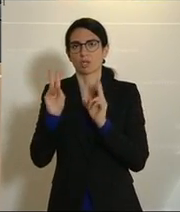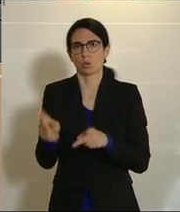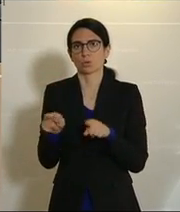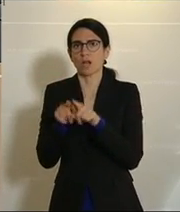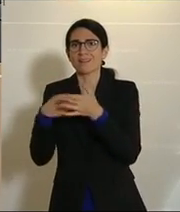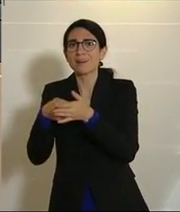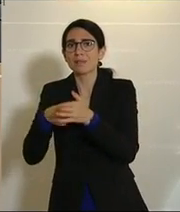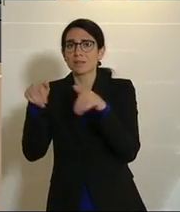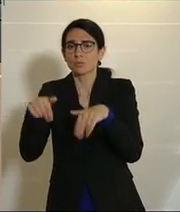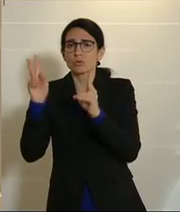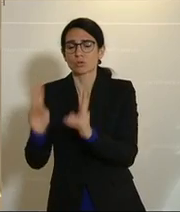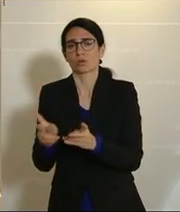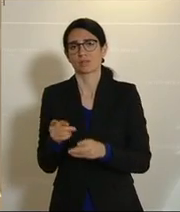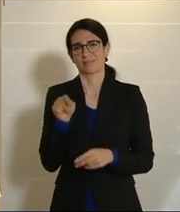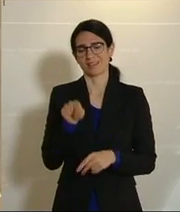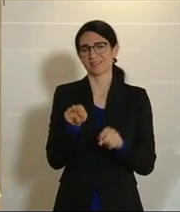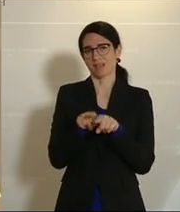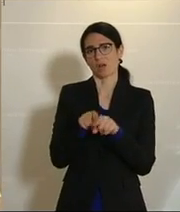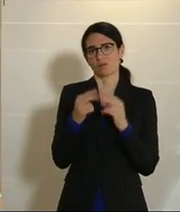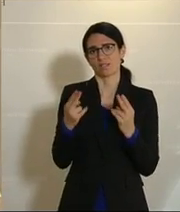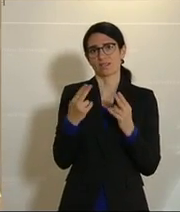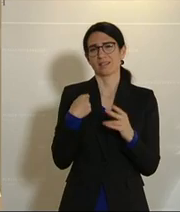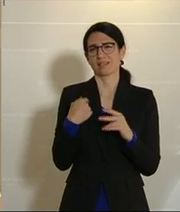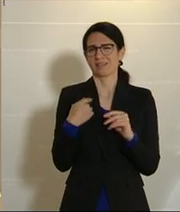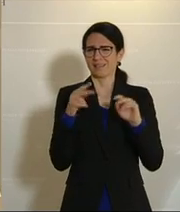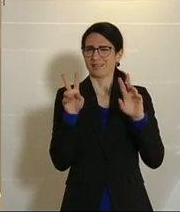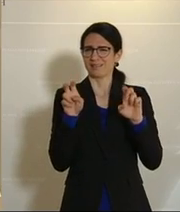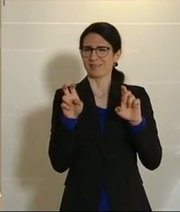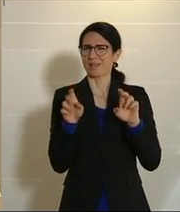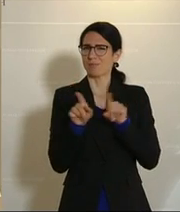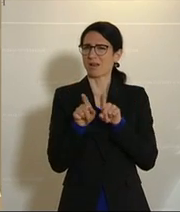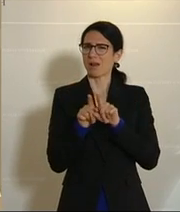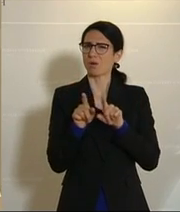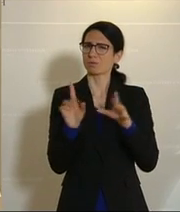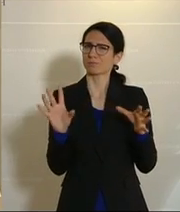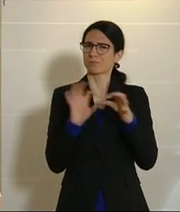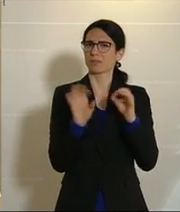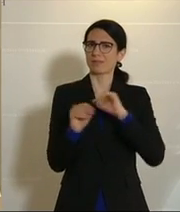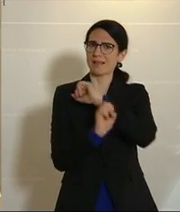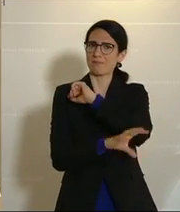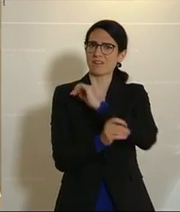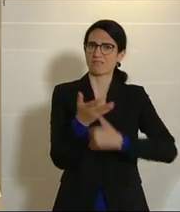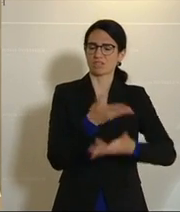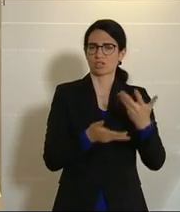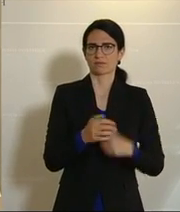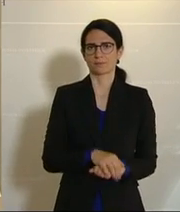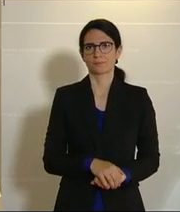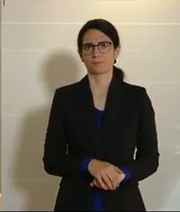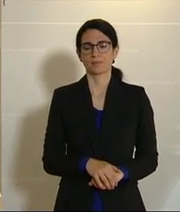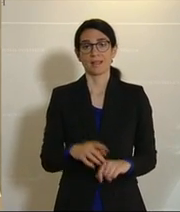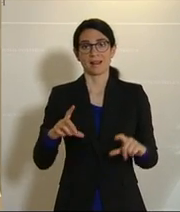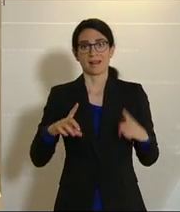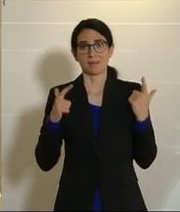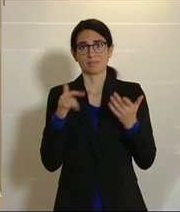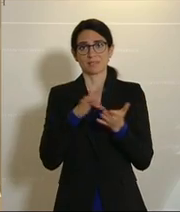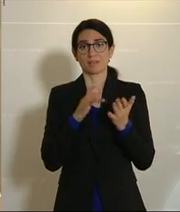ein Kreislaufwirtschaftspaket, das auch in der kommenden Abfallwirtschaftsgesetznovelle vorgesehen ist. Und das Thema Lebensmittelabfälle. Wir